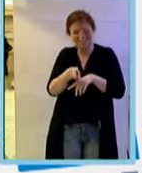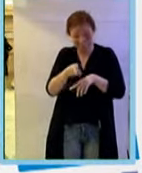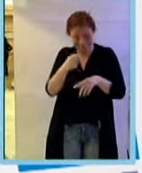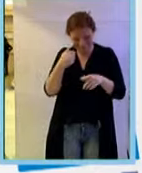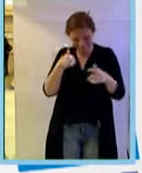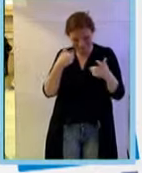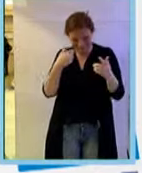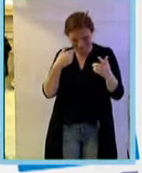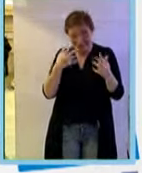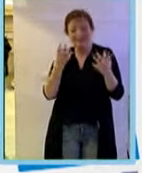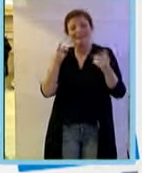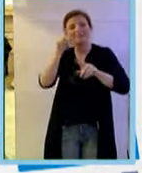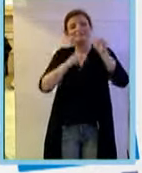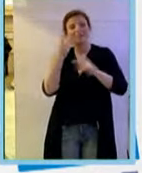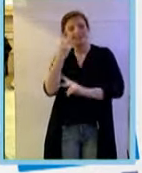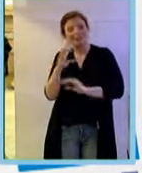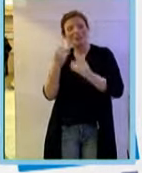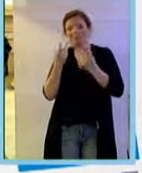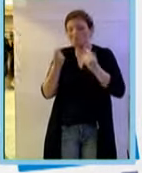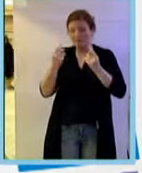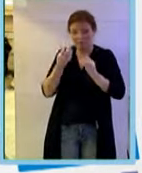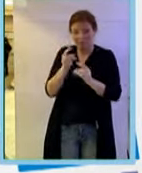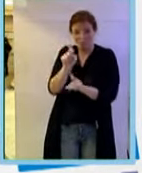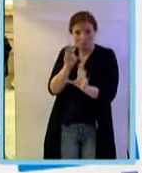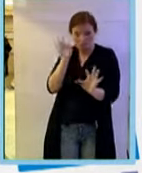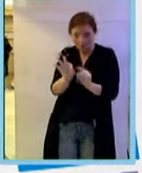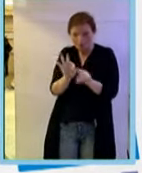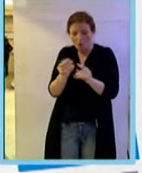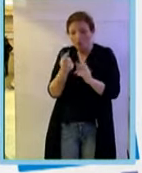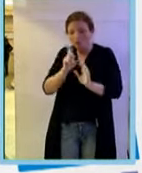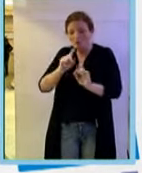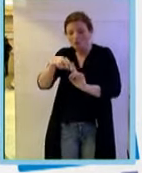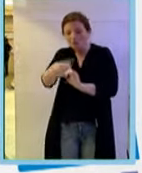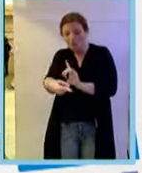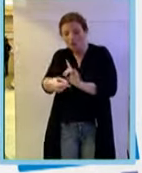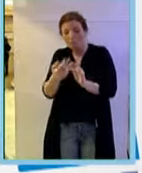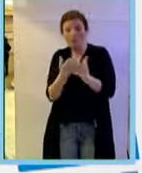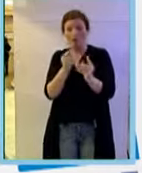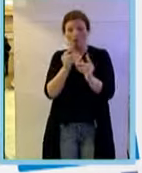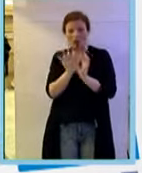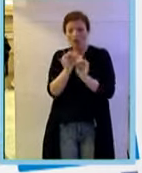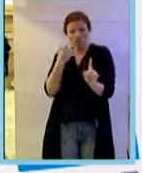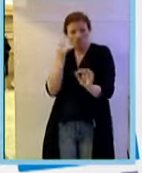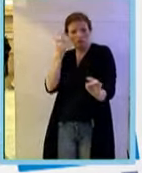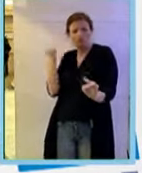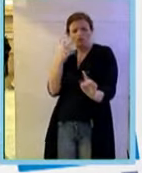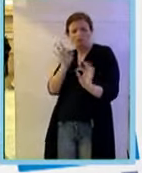osservato qualche giorno dopo l'impianto del tumore, che c'era il tumore al centro, questo